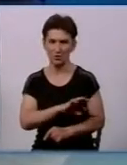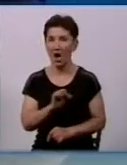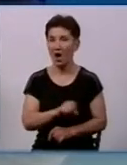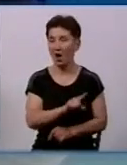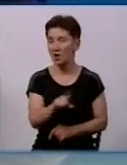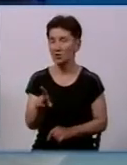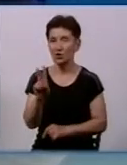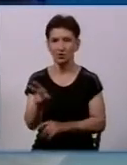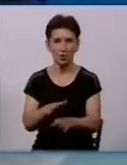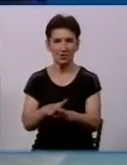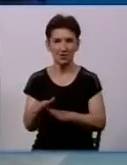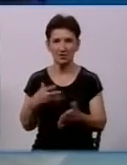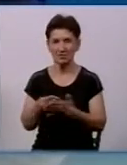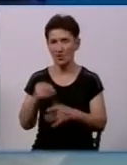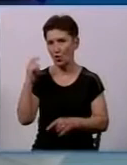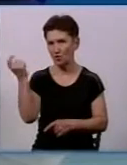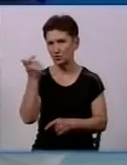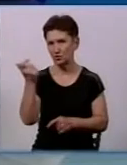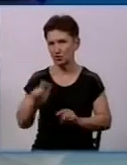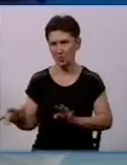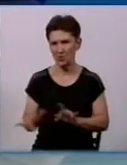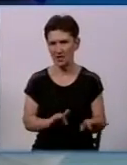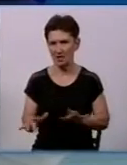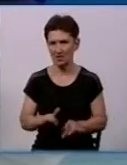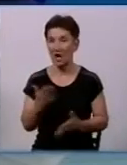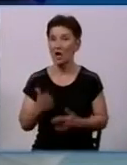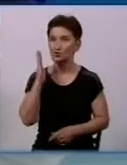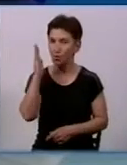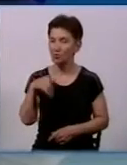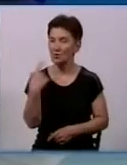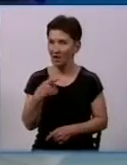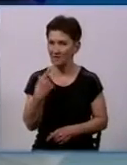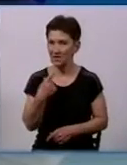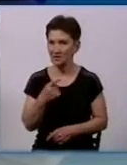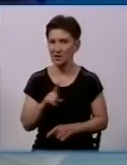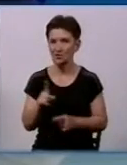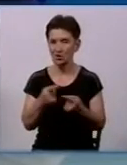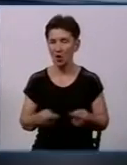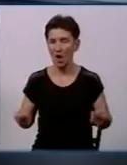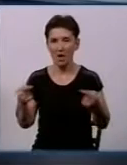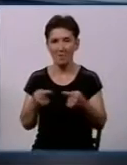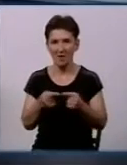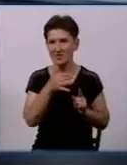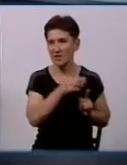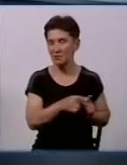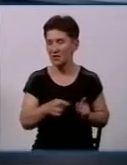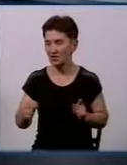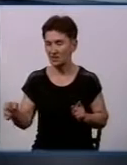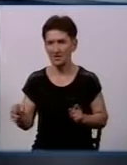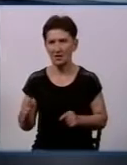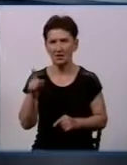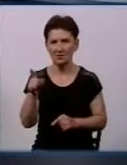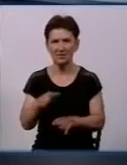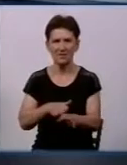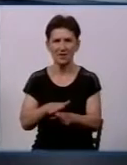здійснюють свою господарську діяльність в місті. Якщо ми будемо говорити про те, що в певний період, в певні роки інтенсивно відбувався